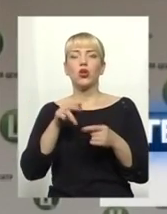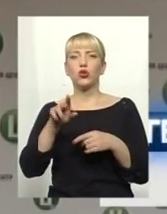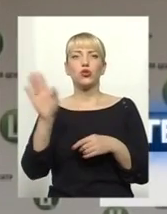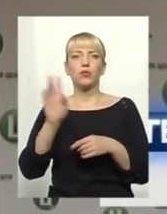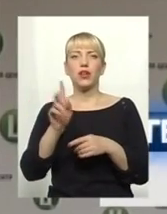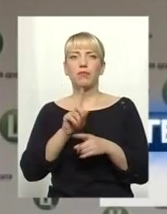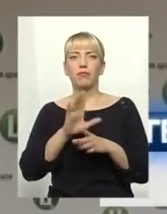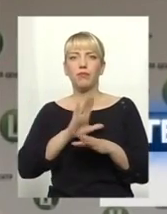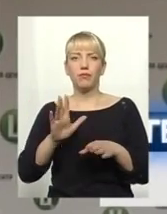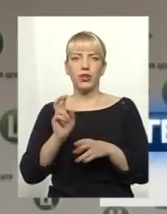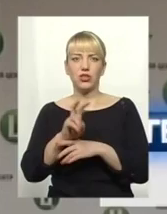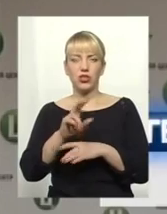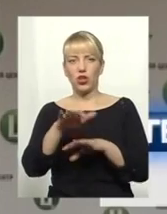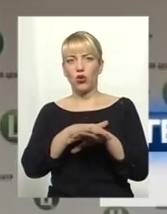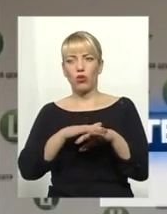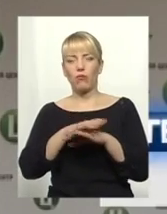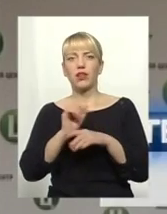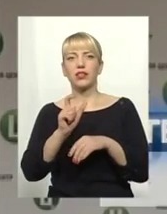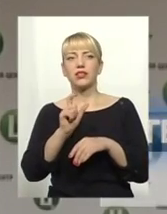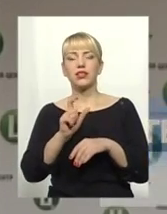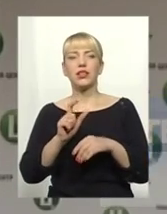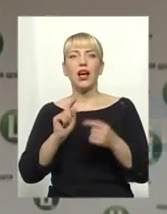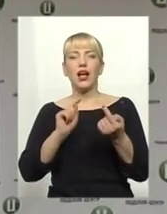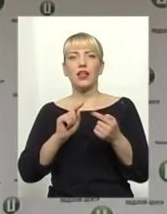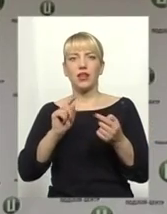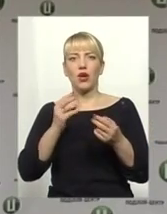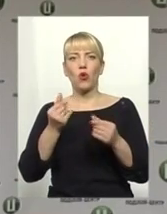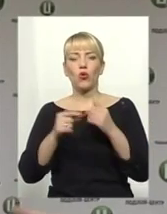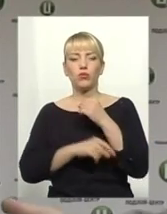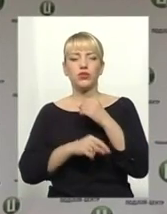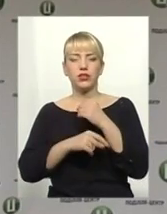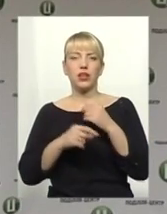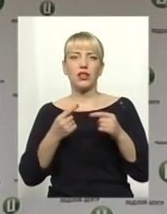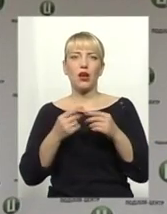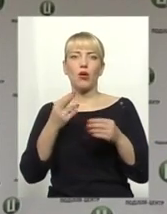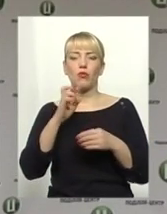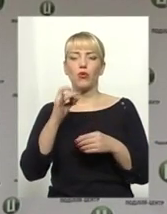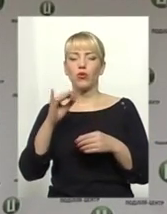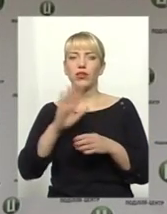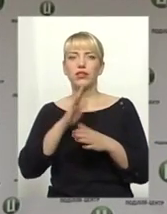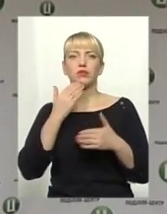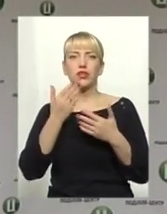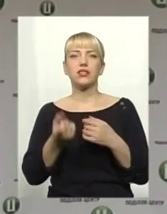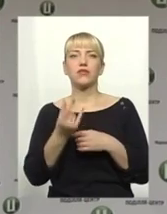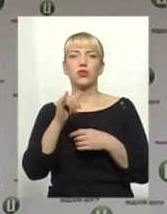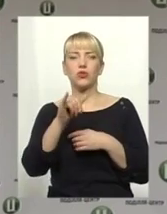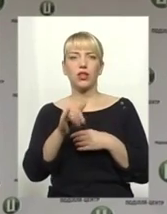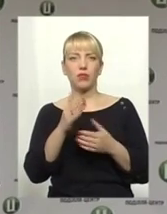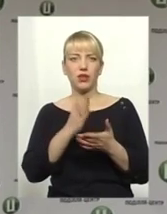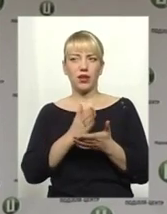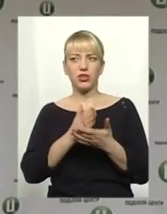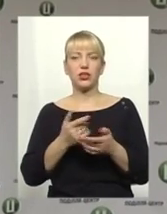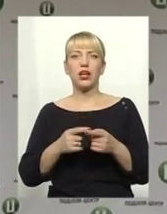громадськість, а як максимум з антикорупційного бюро і не запитали, звідки це в тебе нажито. Адже ти показав в 2016